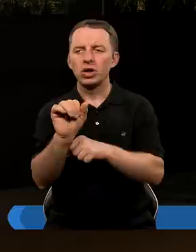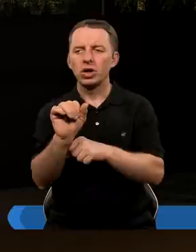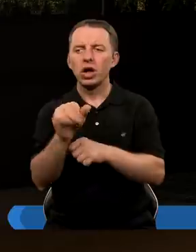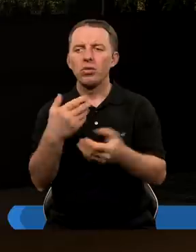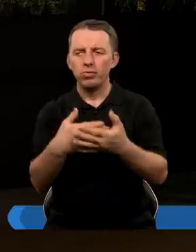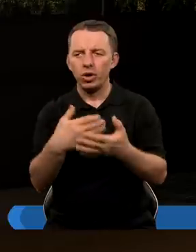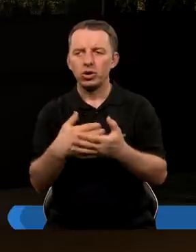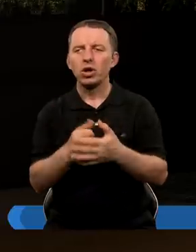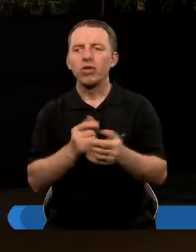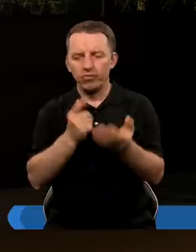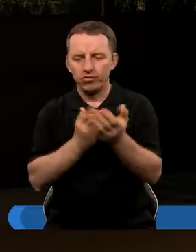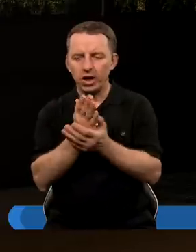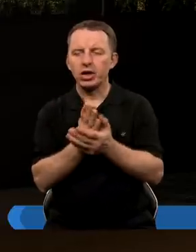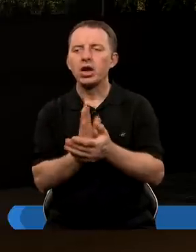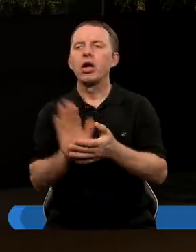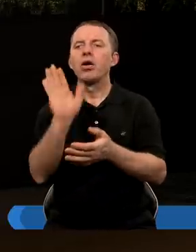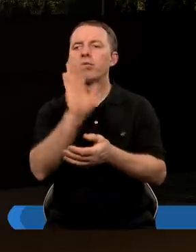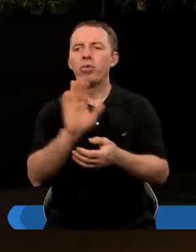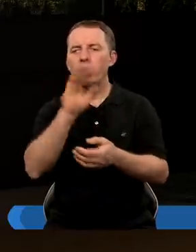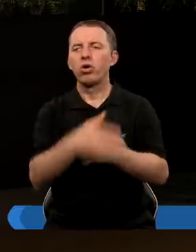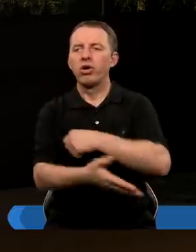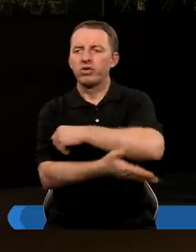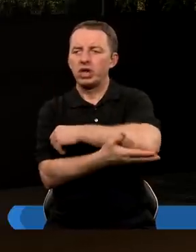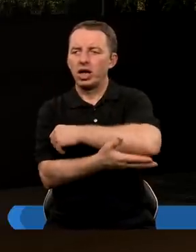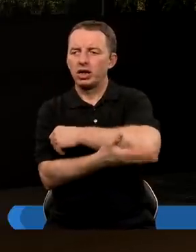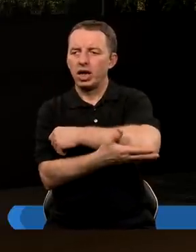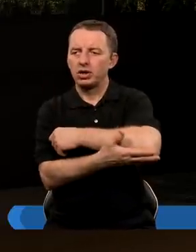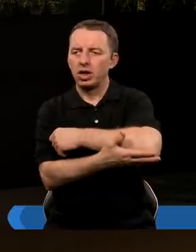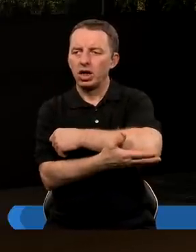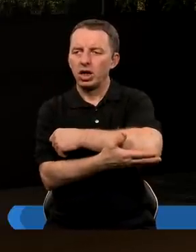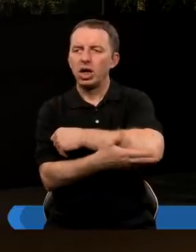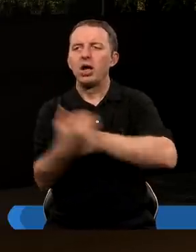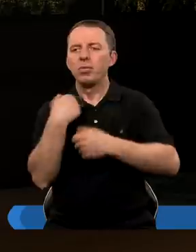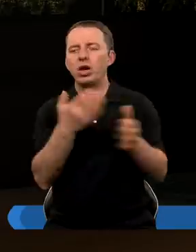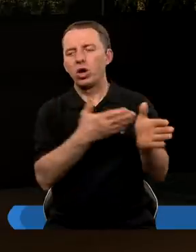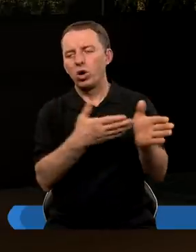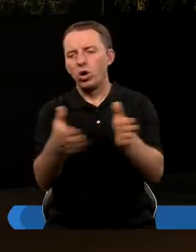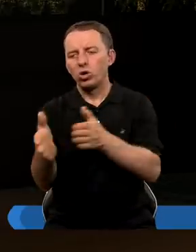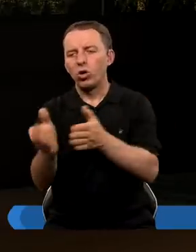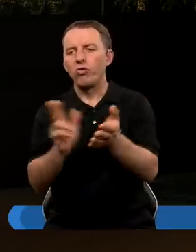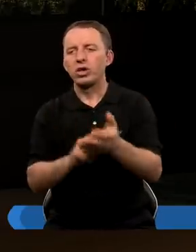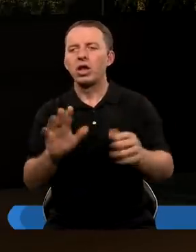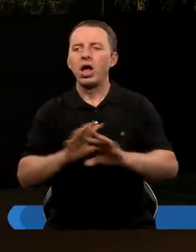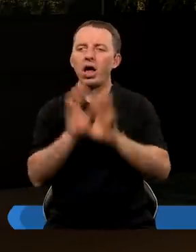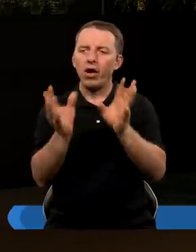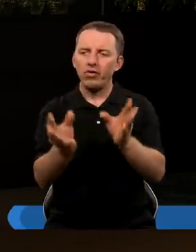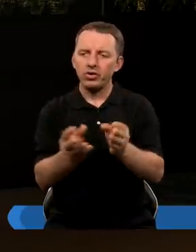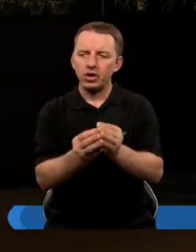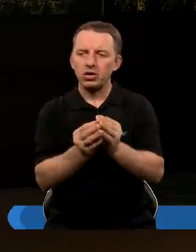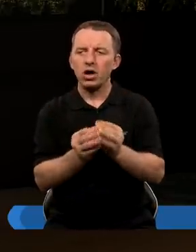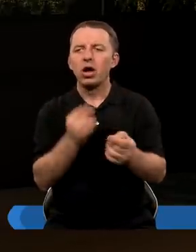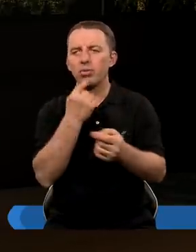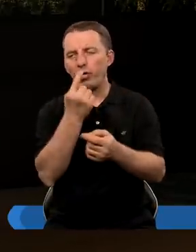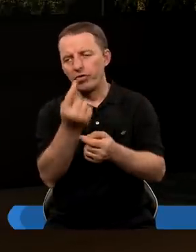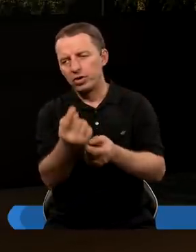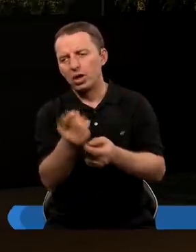po to, żeby być wiernym Bogu. Czyli w zasadzie byli gotowi na wszystko. Zresztą, jak oni